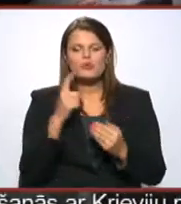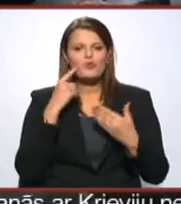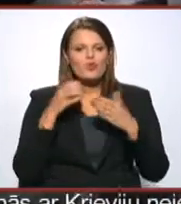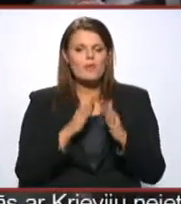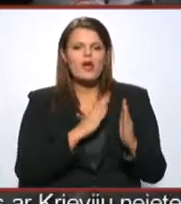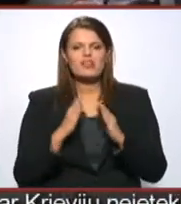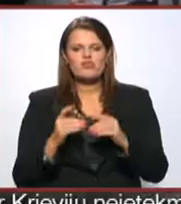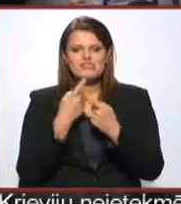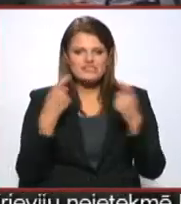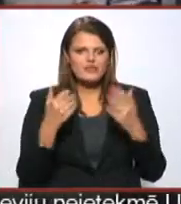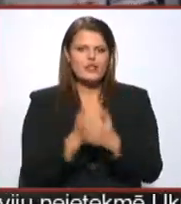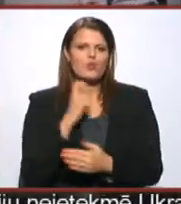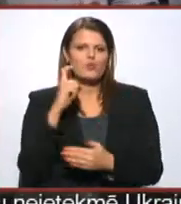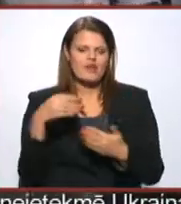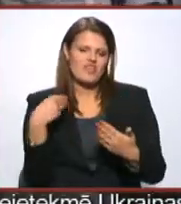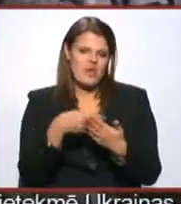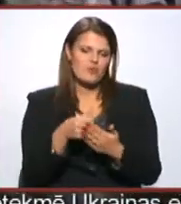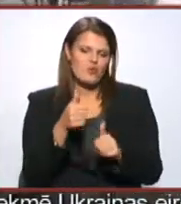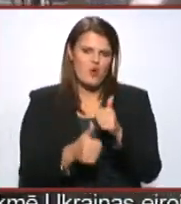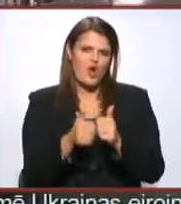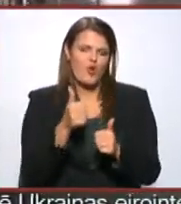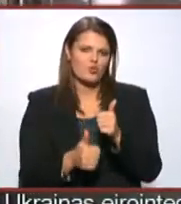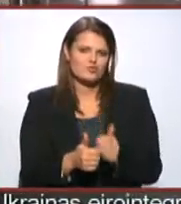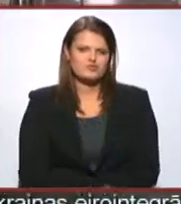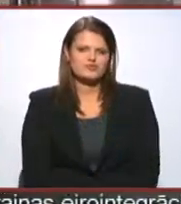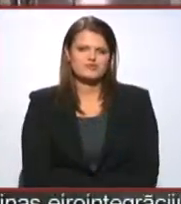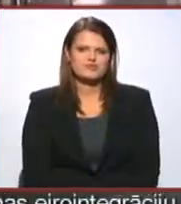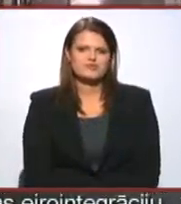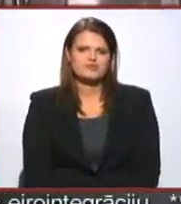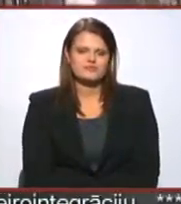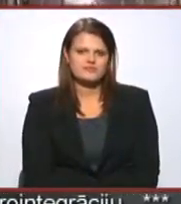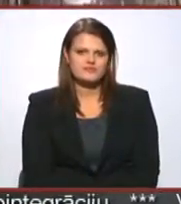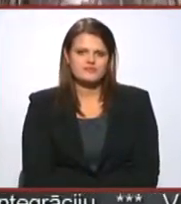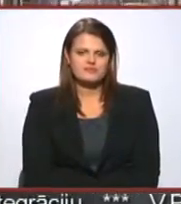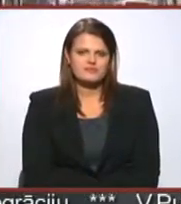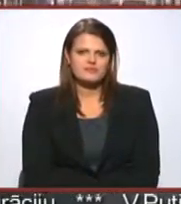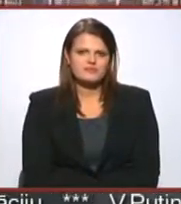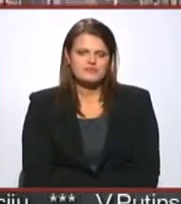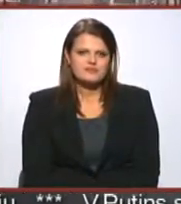gatavojas izsludināt jaunu tramvaju iepirkuma konkursu. Māra Skredele, Mihāls Reškovs, Latgales reģionālā televīzija.